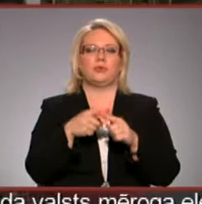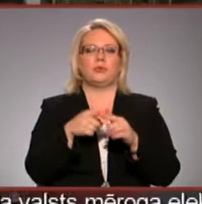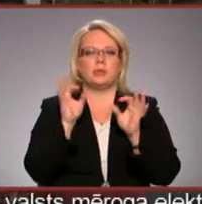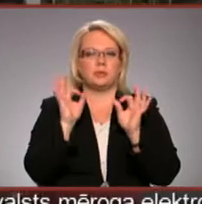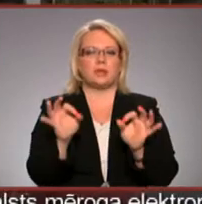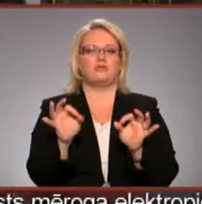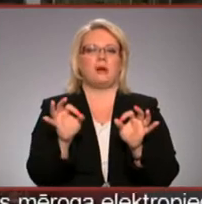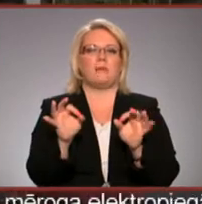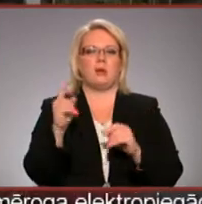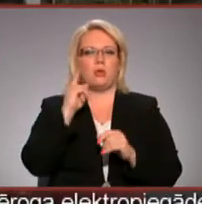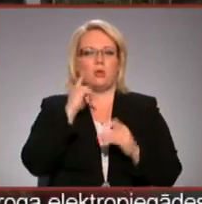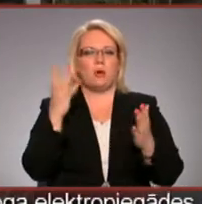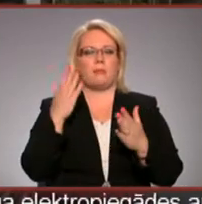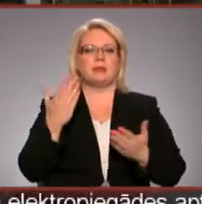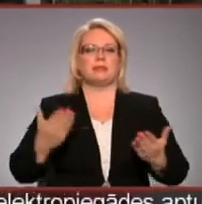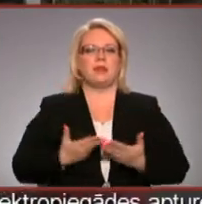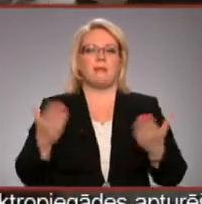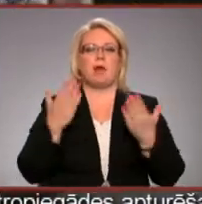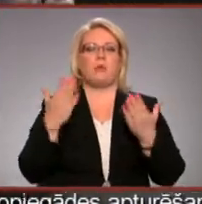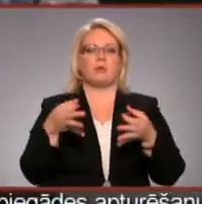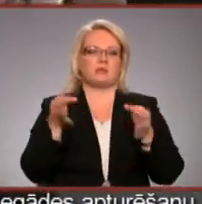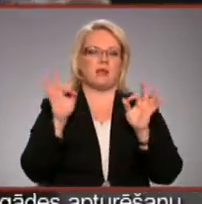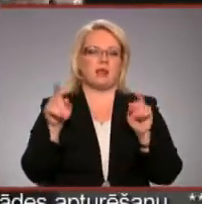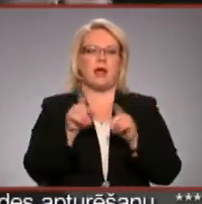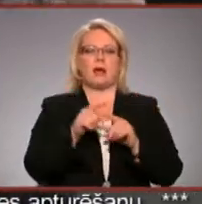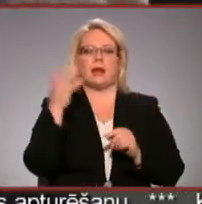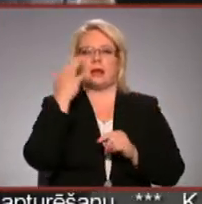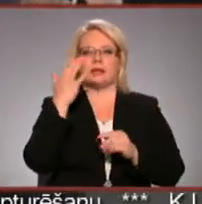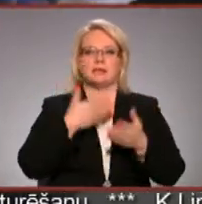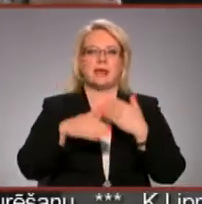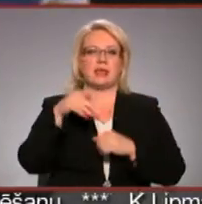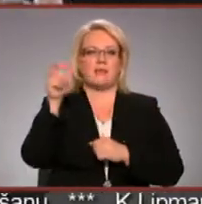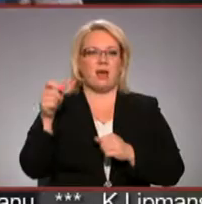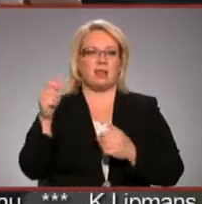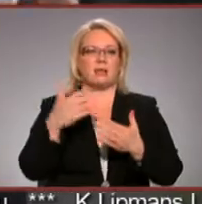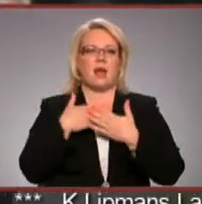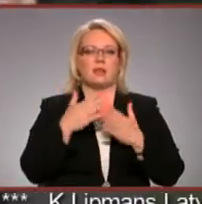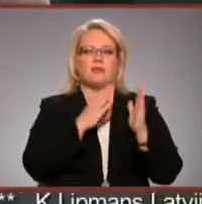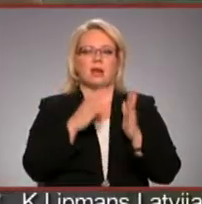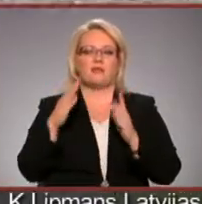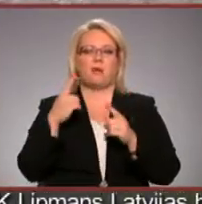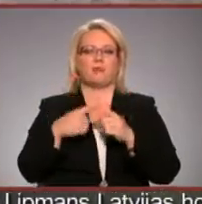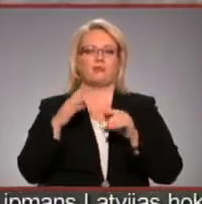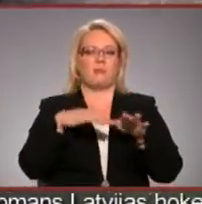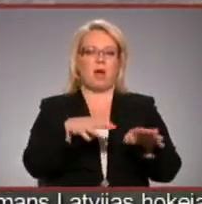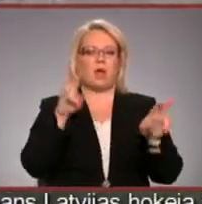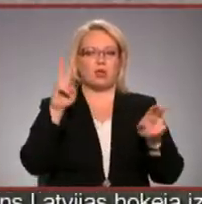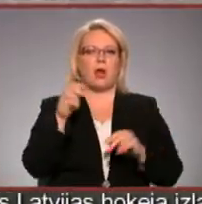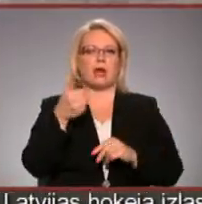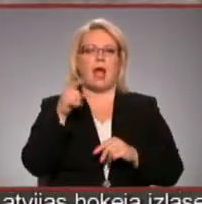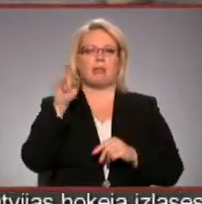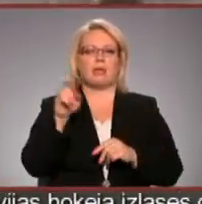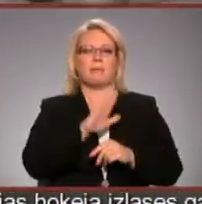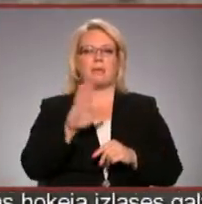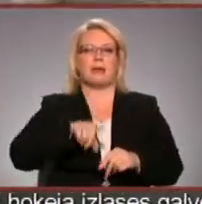domāt dzīvē pa kaut ko svarīgāk. Arī redz invalīdi Gats un Raimonds aktīvi gatavojas pusmaratonam. Gatim nebija